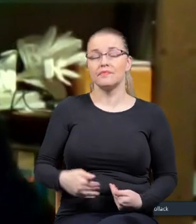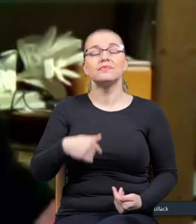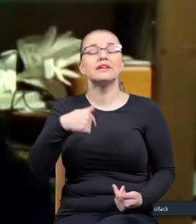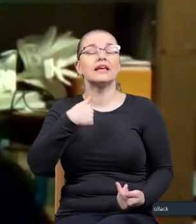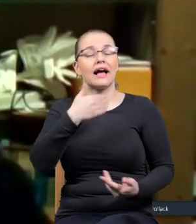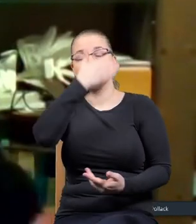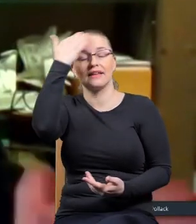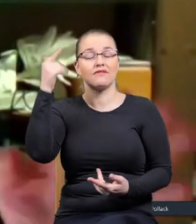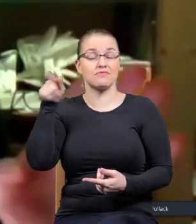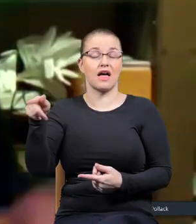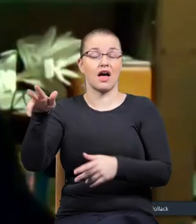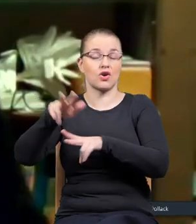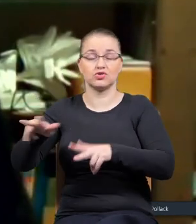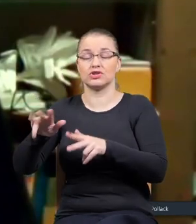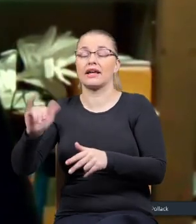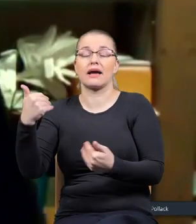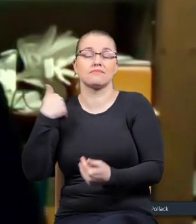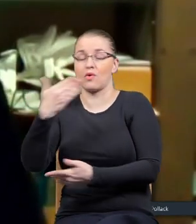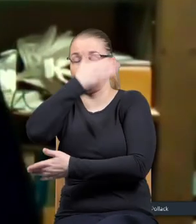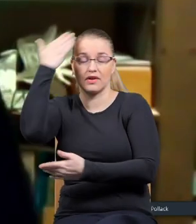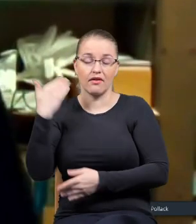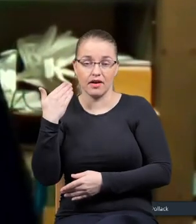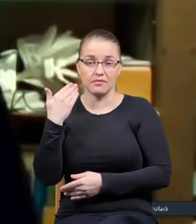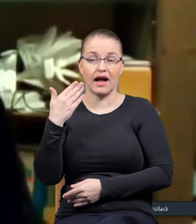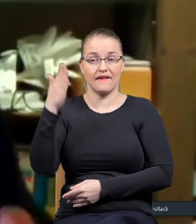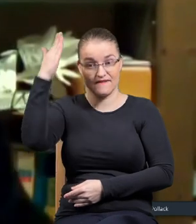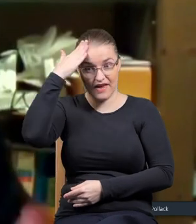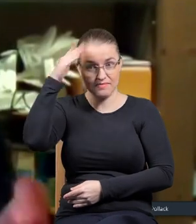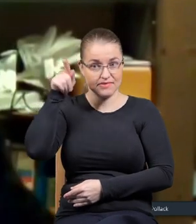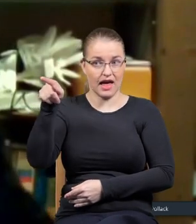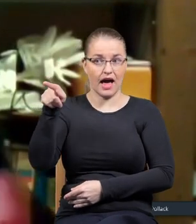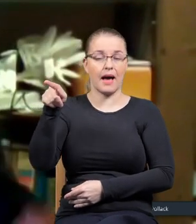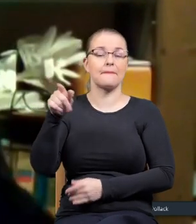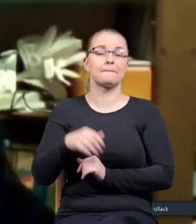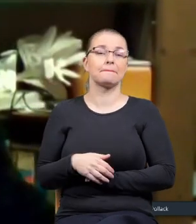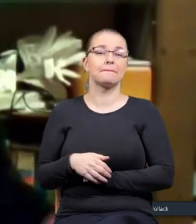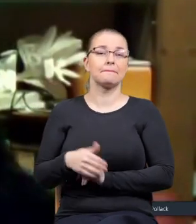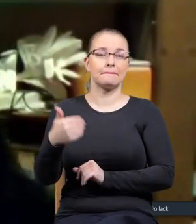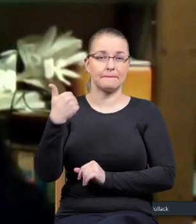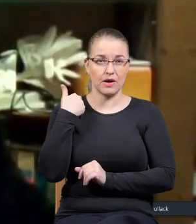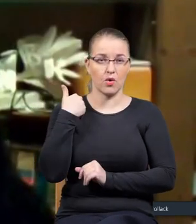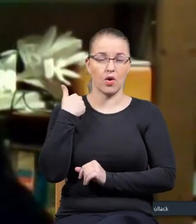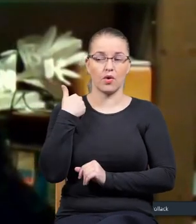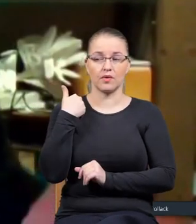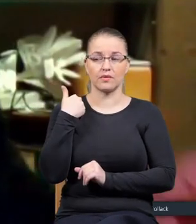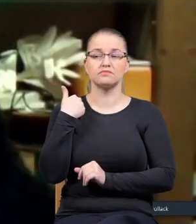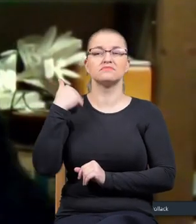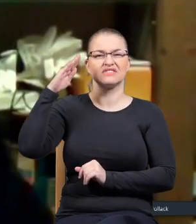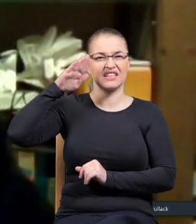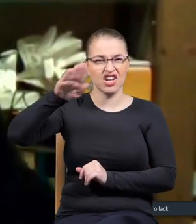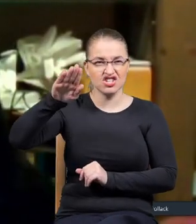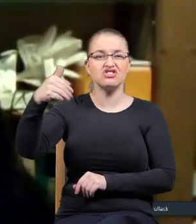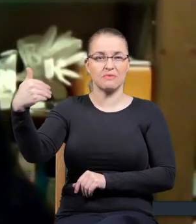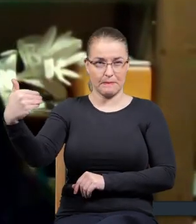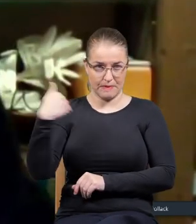tam w wypadku tej rodziny. Nie badałem tej rodziny. Ale wiem, że oni oczywiście były, nasze stanu, to widać,